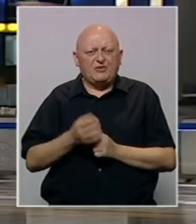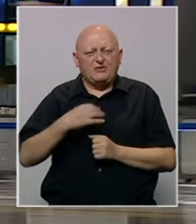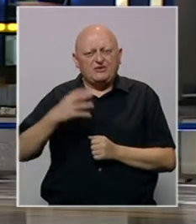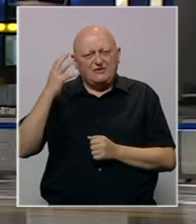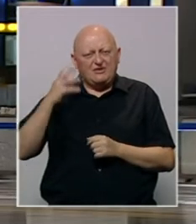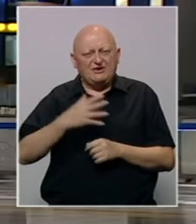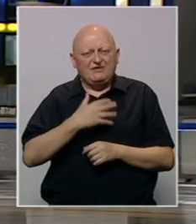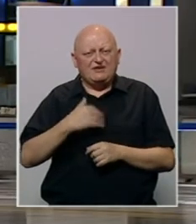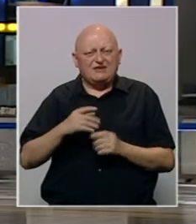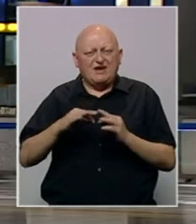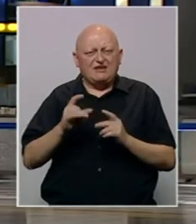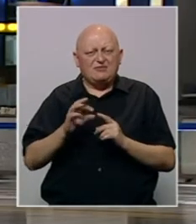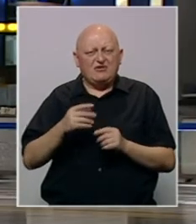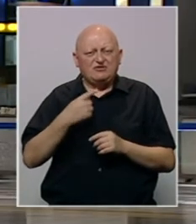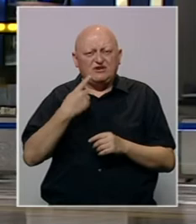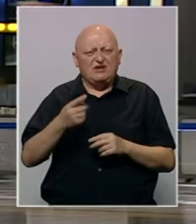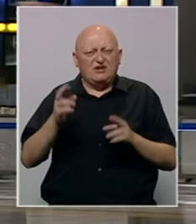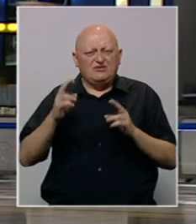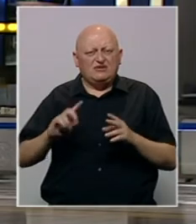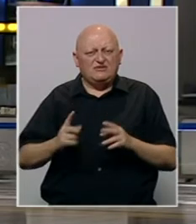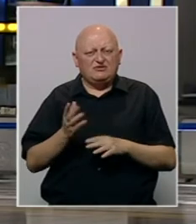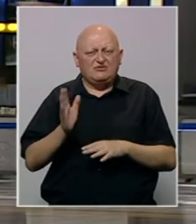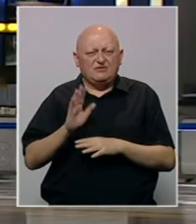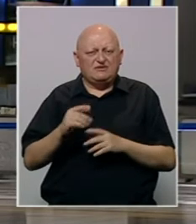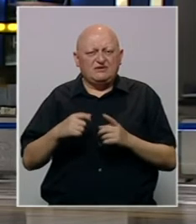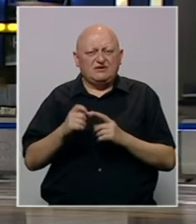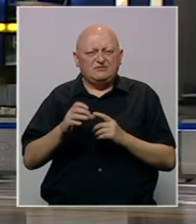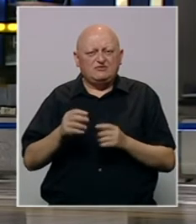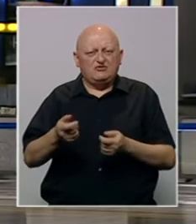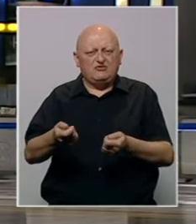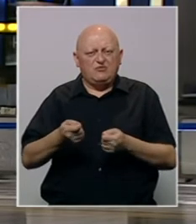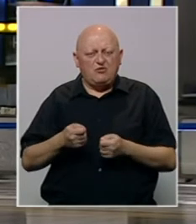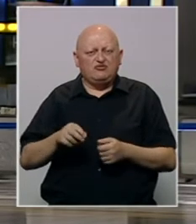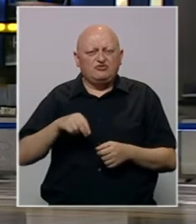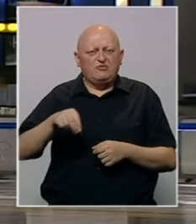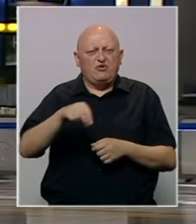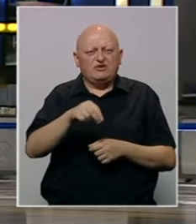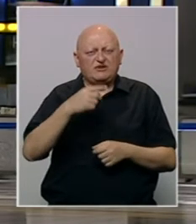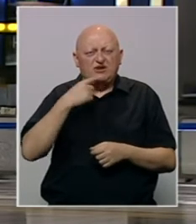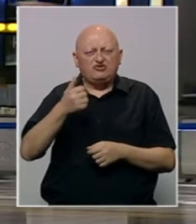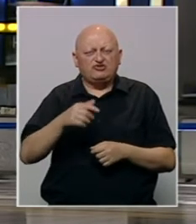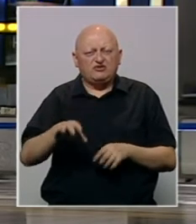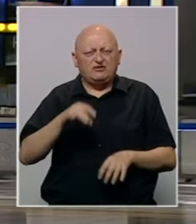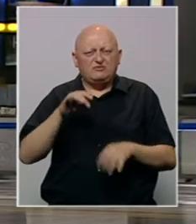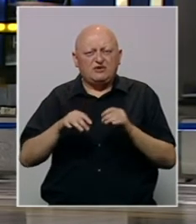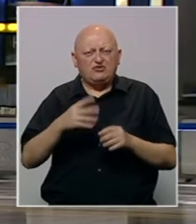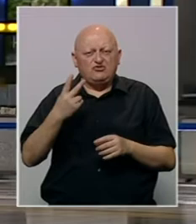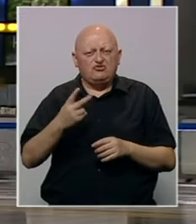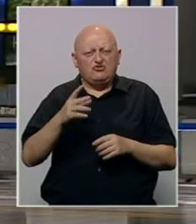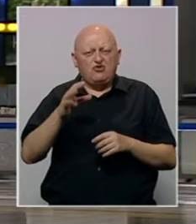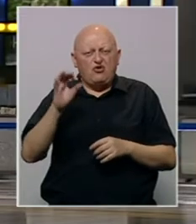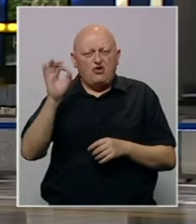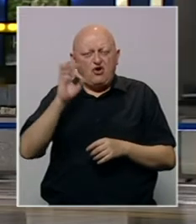Premijer Hrvatske Andrej Plenković izrazio je nadu da će visoki predstavnik Kristijan Šmit povući poteze koji će nakon izbora u